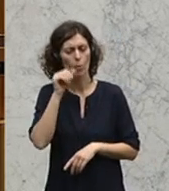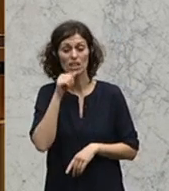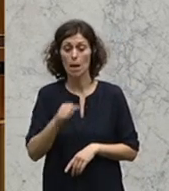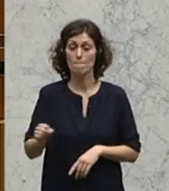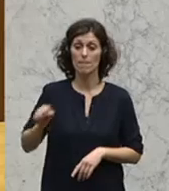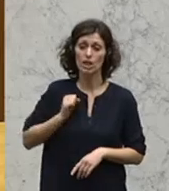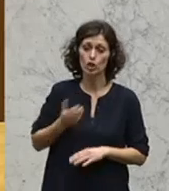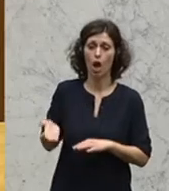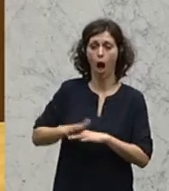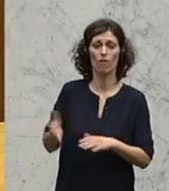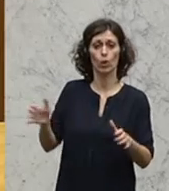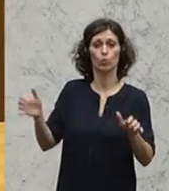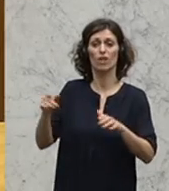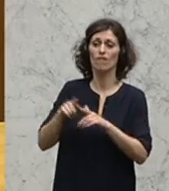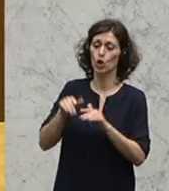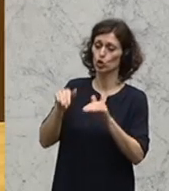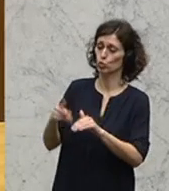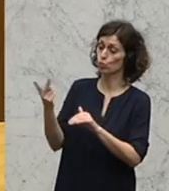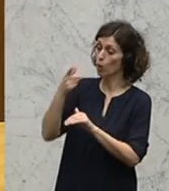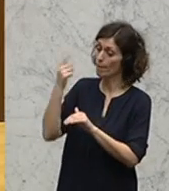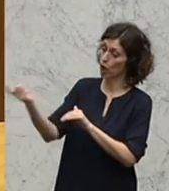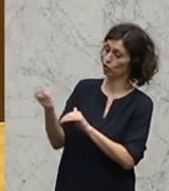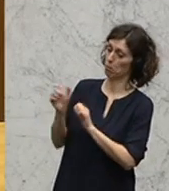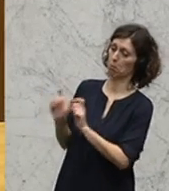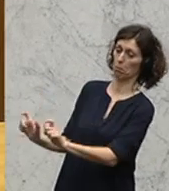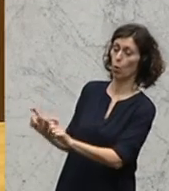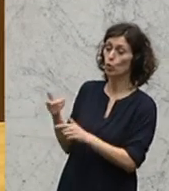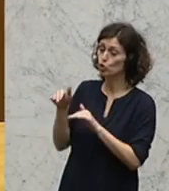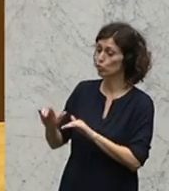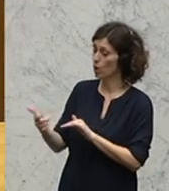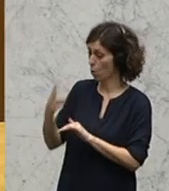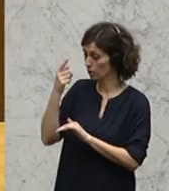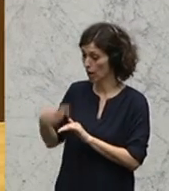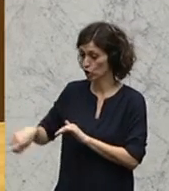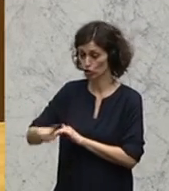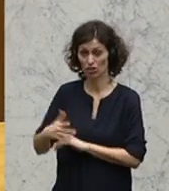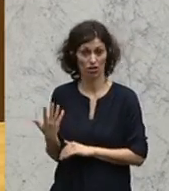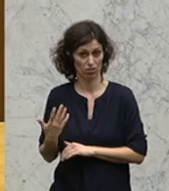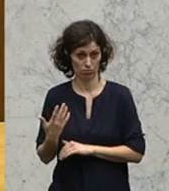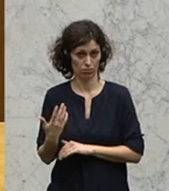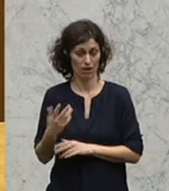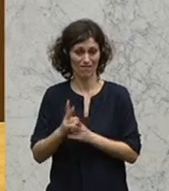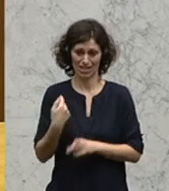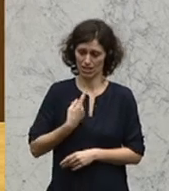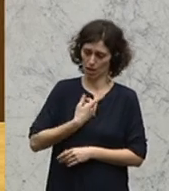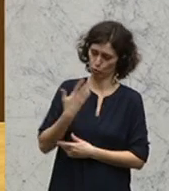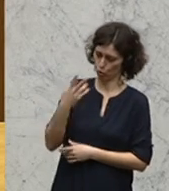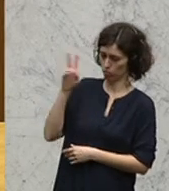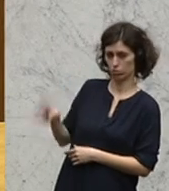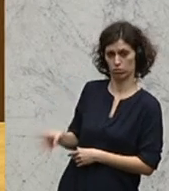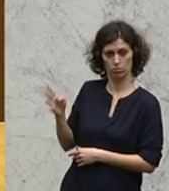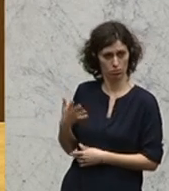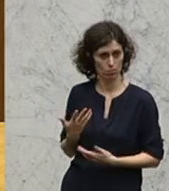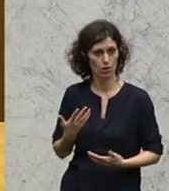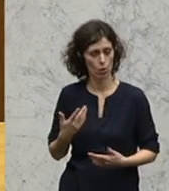Aufrüstung braucht gegen schutzsuchende Menschen und gegen schutzlose Menschen, wie ich eben diese Menschen auch befinde. Wir